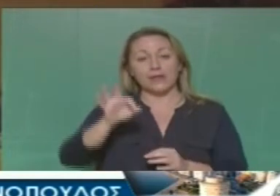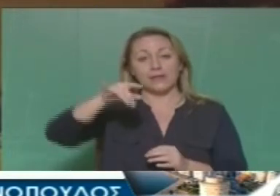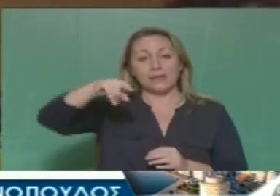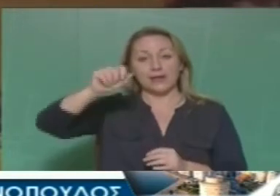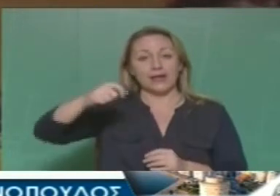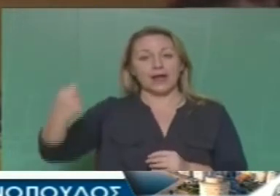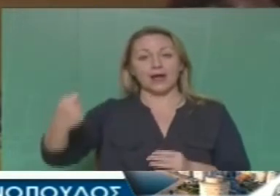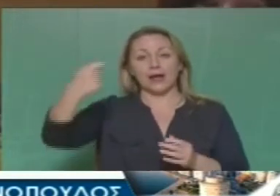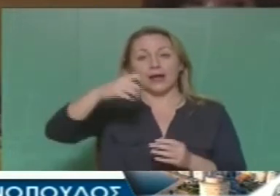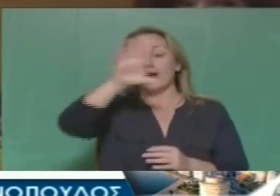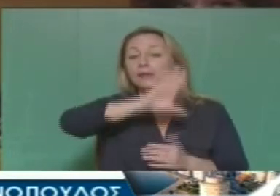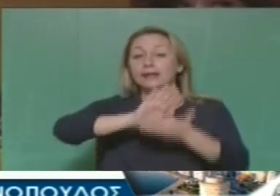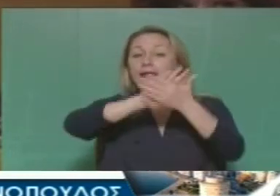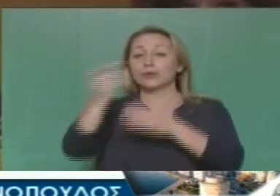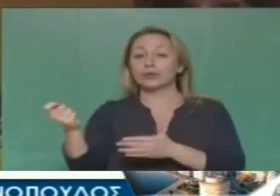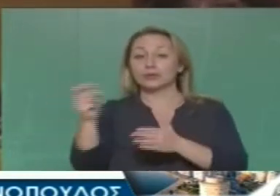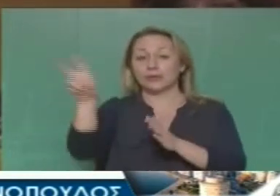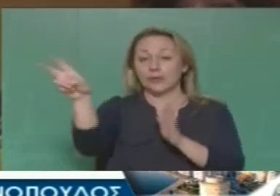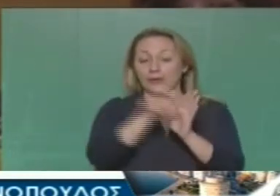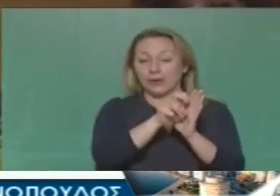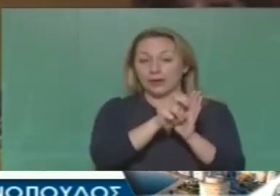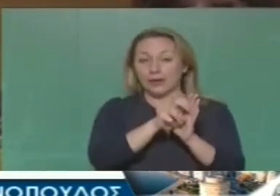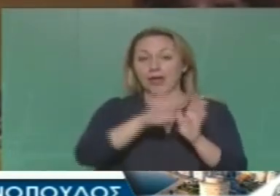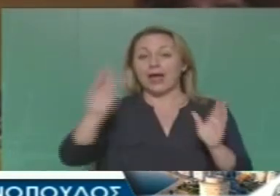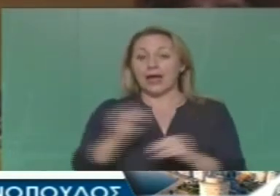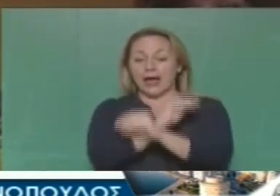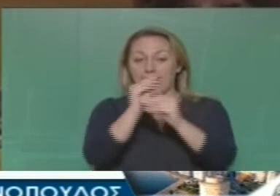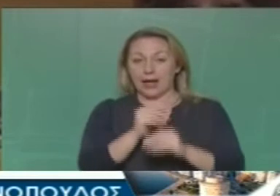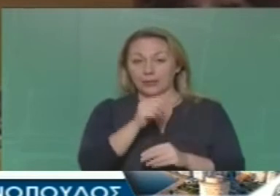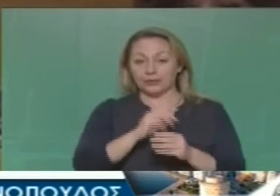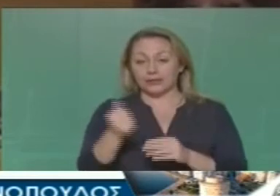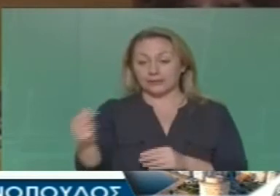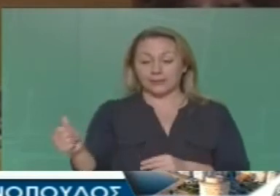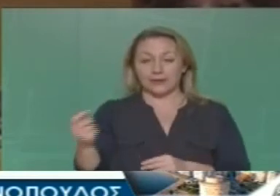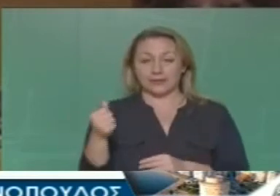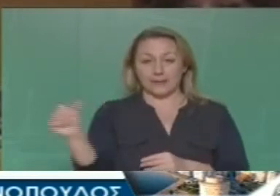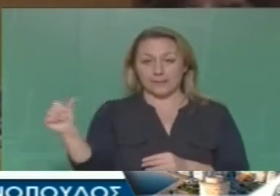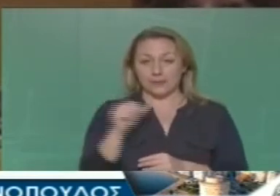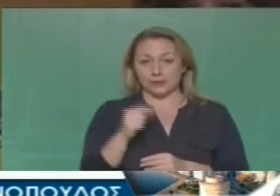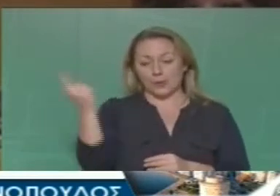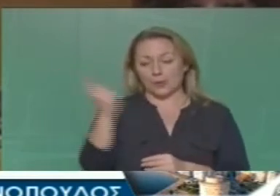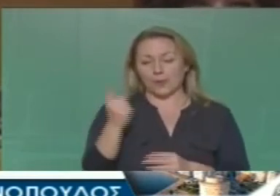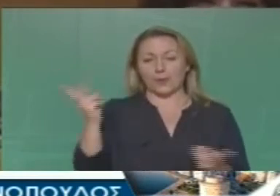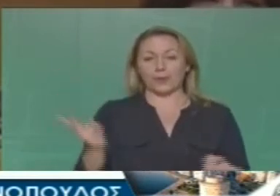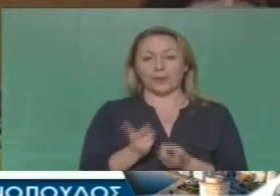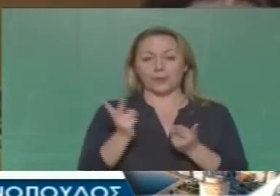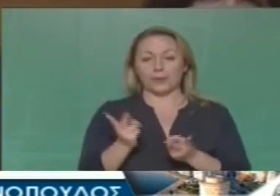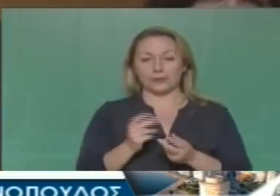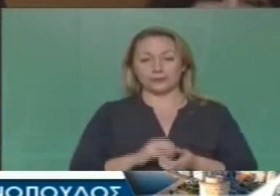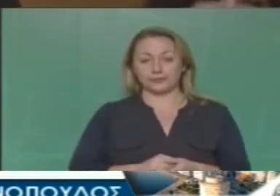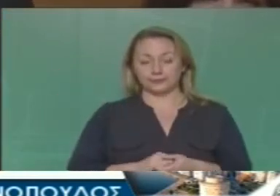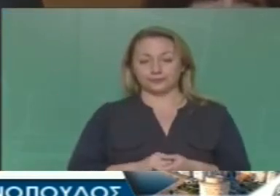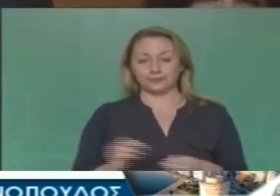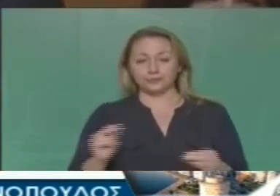στην Ευρωπαϊκή Ένωση του προϋπολογισμό της. Μέρος ξαναγυρίζει από αυτά προς τα πίσω και για τους δικούς εισλογούς. Άρα